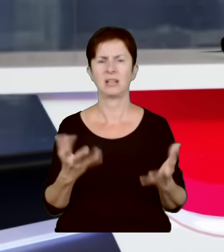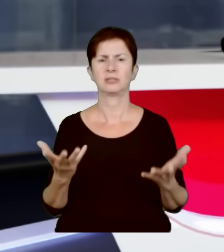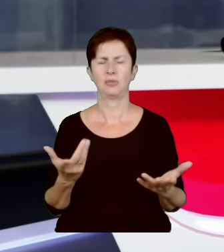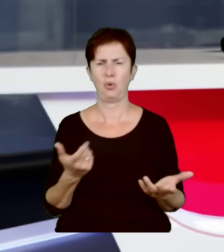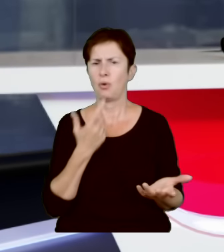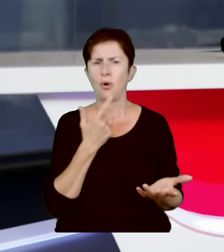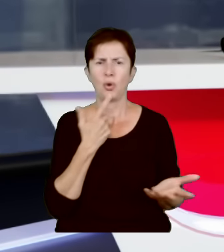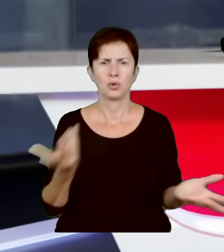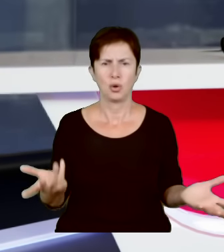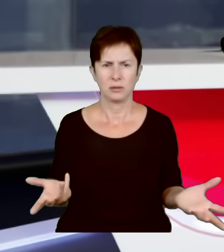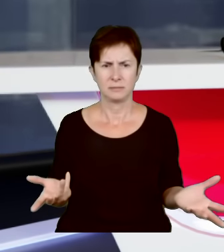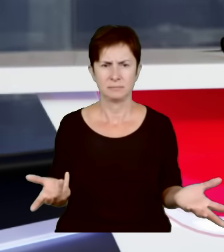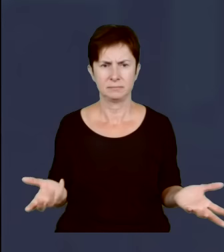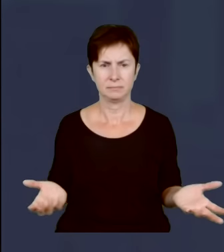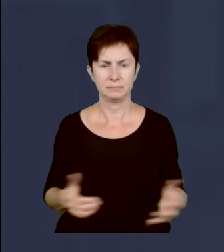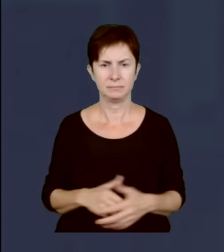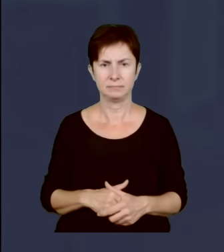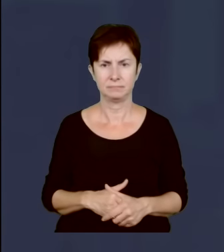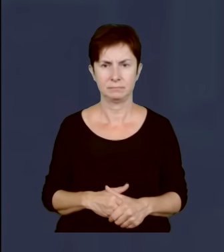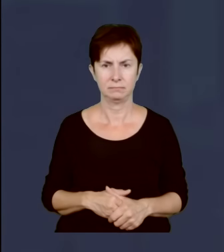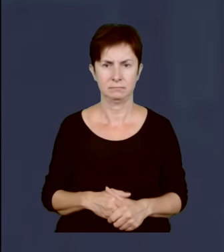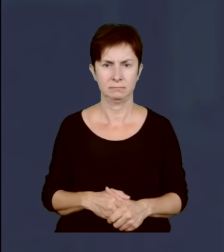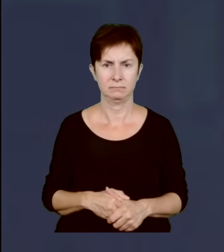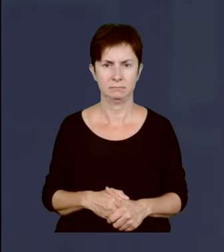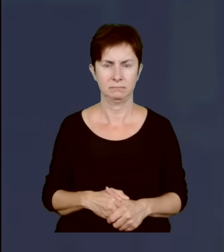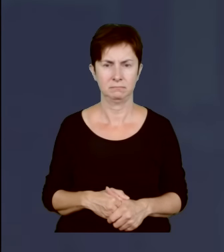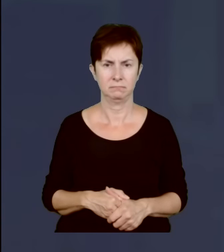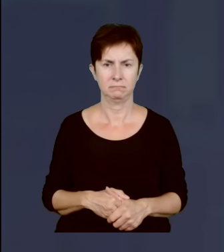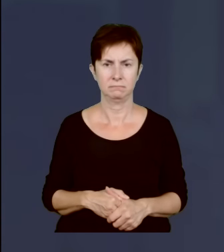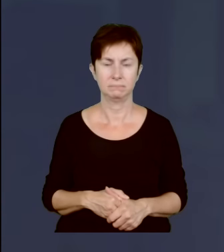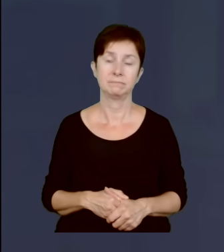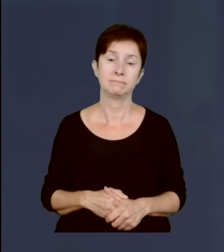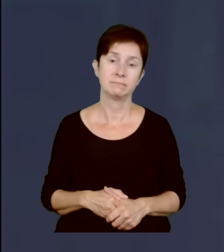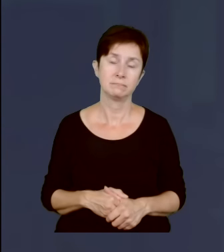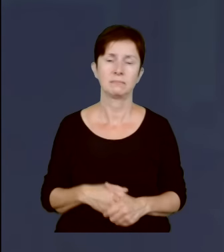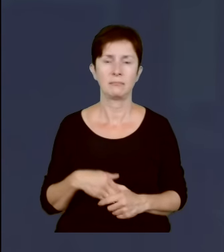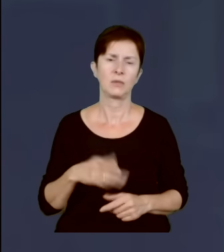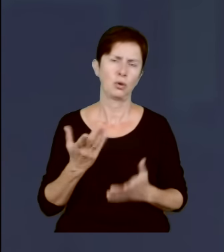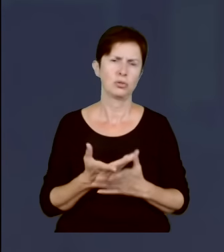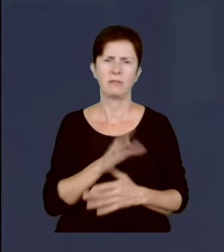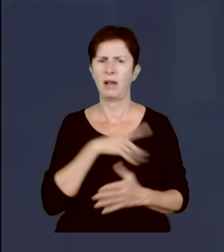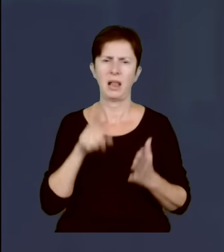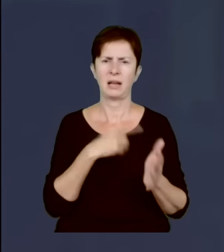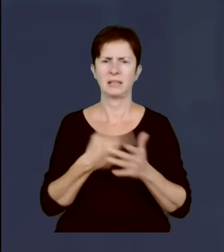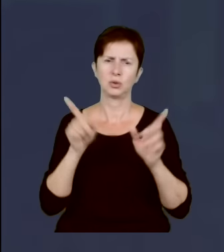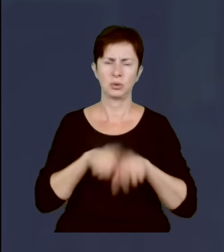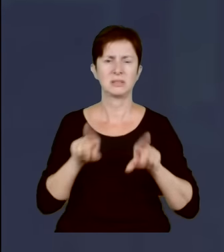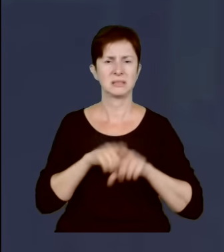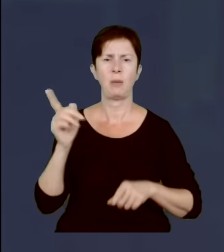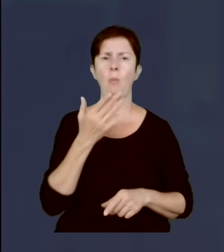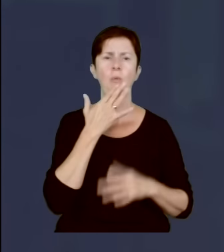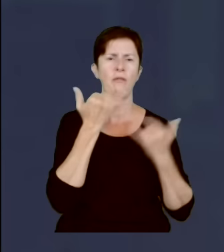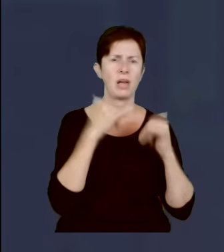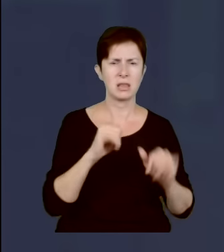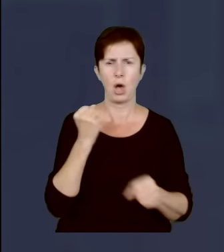w takim razie? Po raz kolejny powiedziano co innego, zrobiono coś dokładnie odwrotnego. Taką